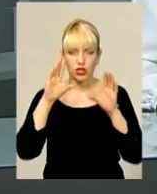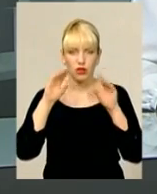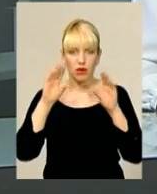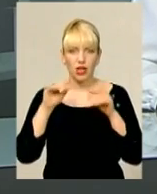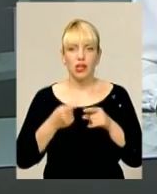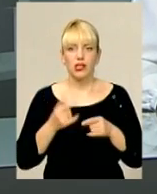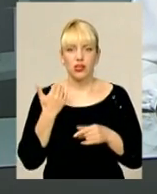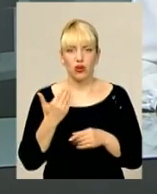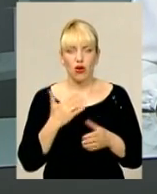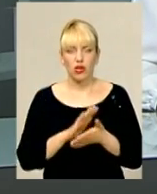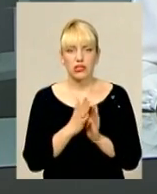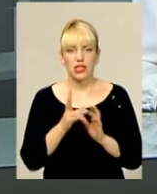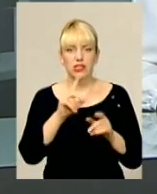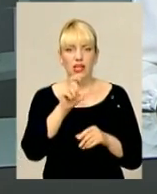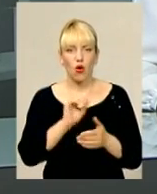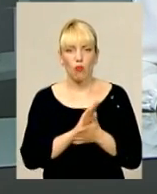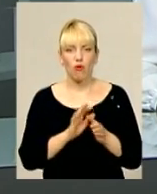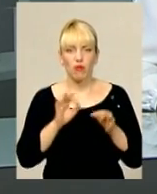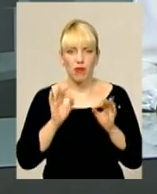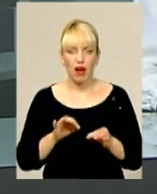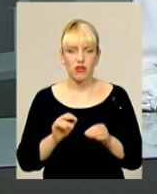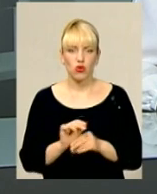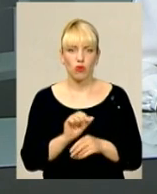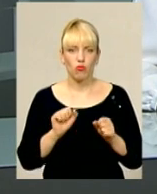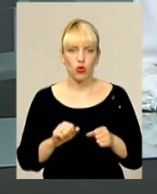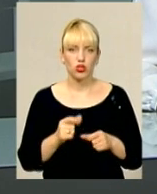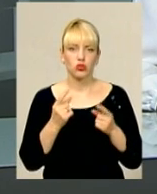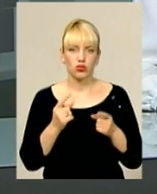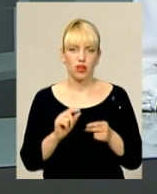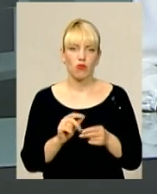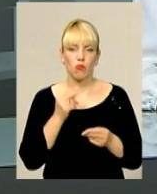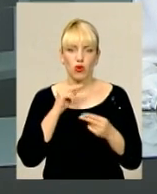Утім, його стан за умови правильного лікування може суттєво поліпшитися.